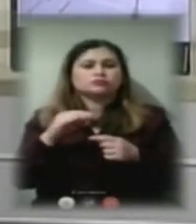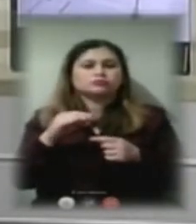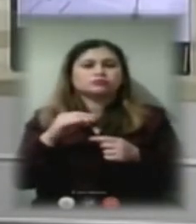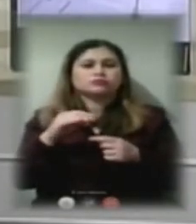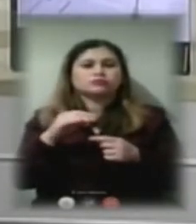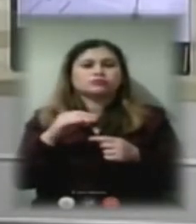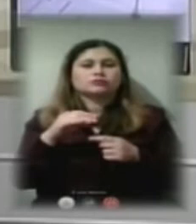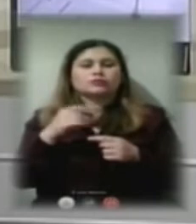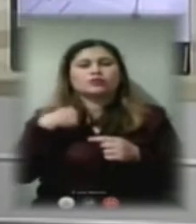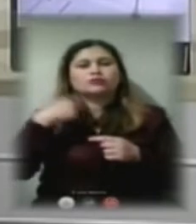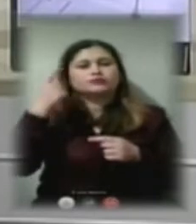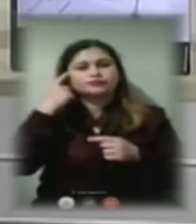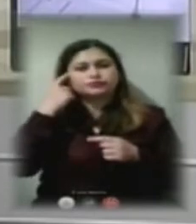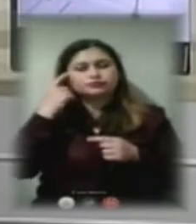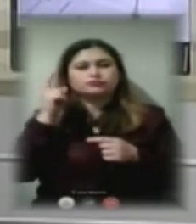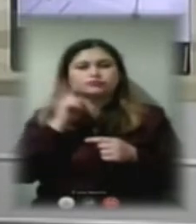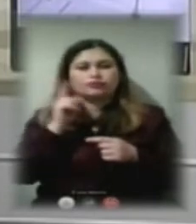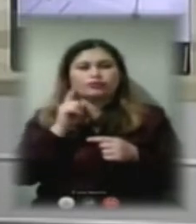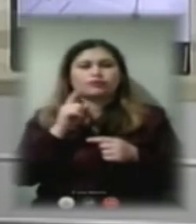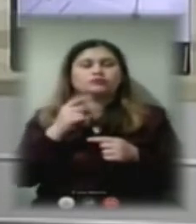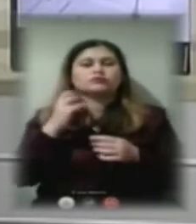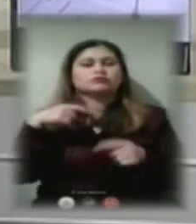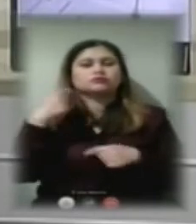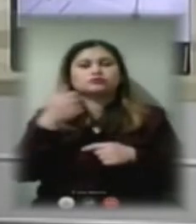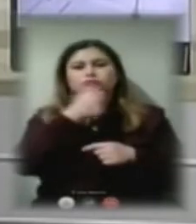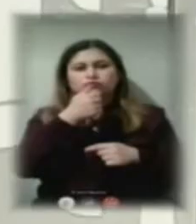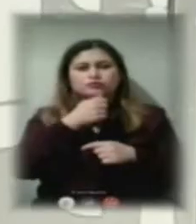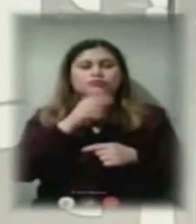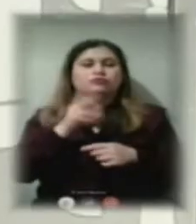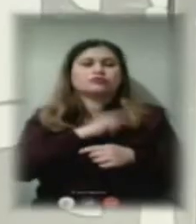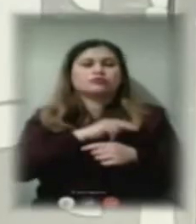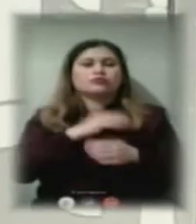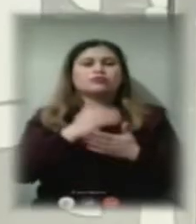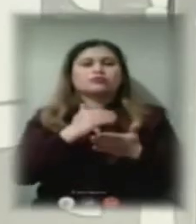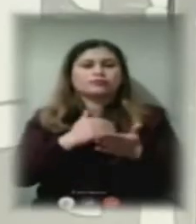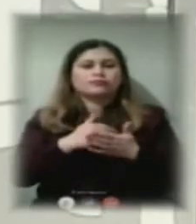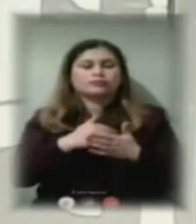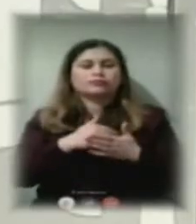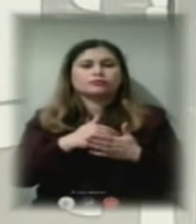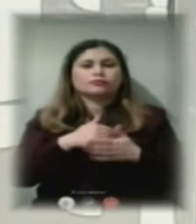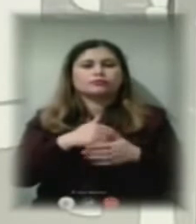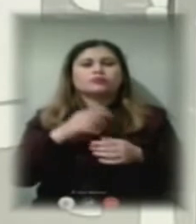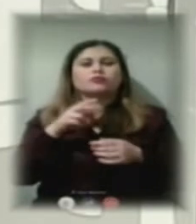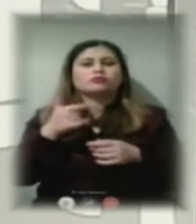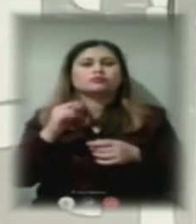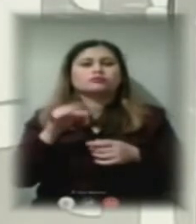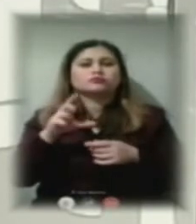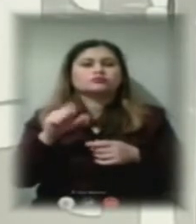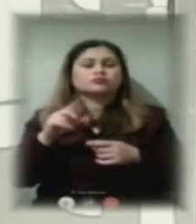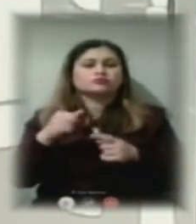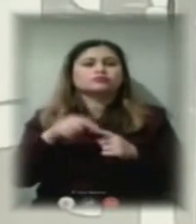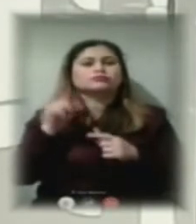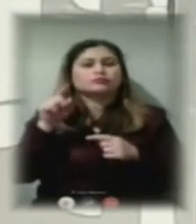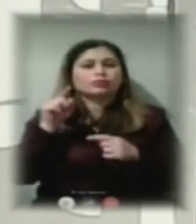я думаю, що на наступний рік запрацює і програма щодо гнучкої схеми. І там два будинки